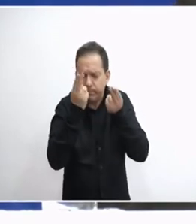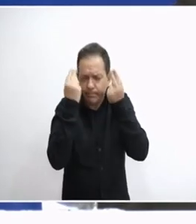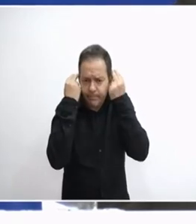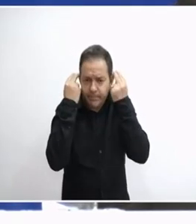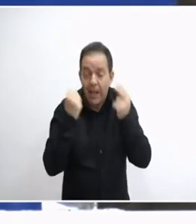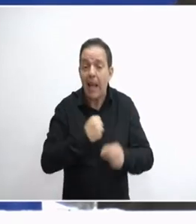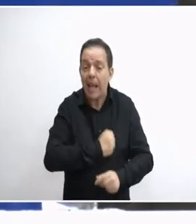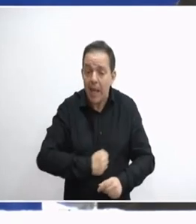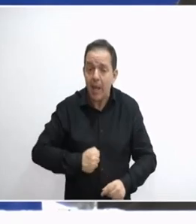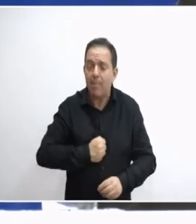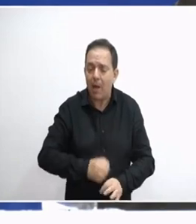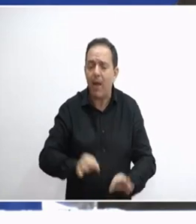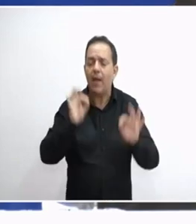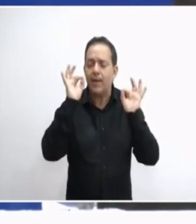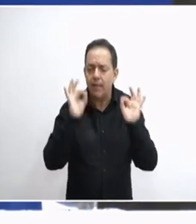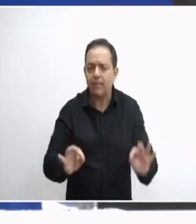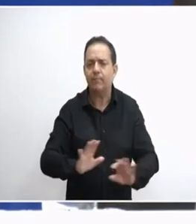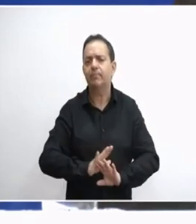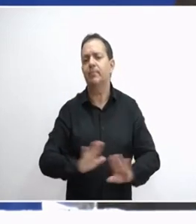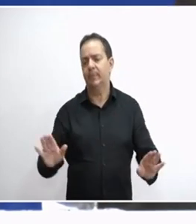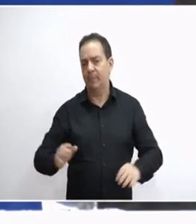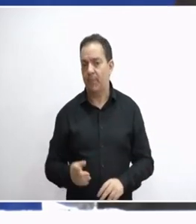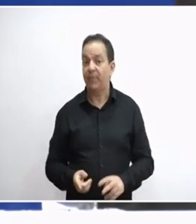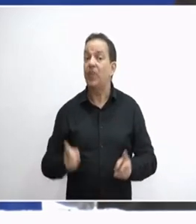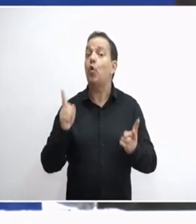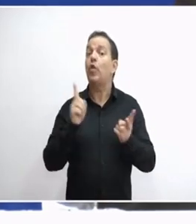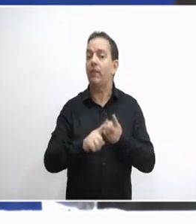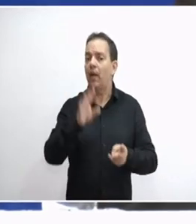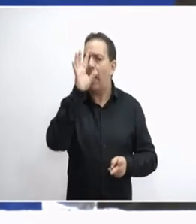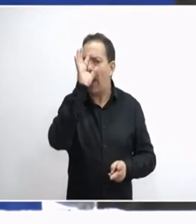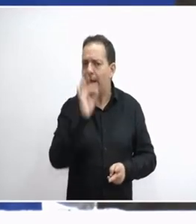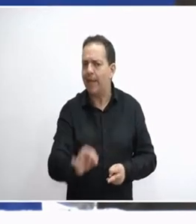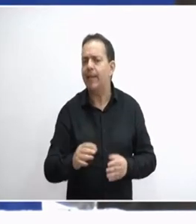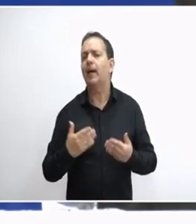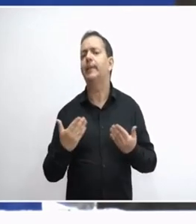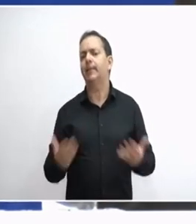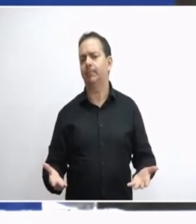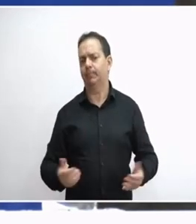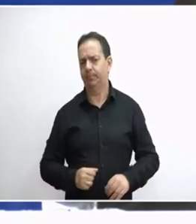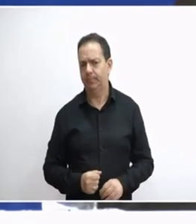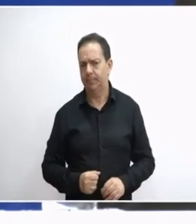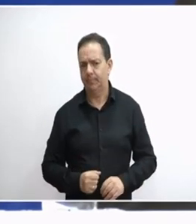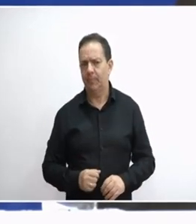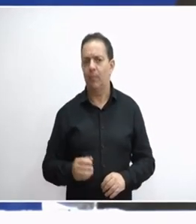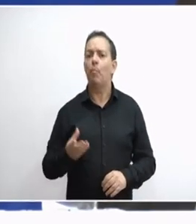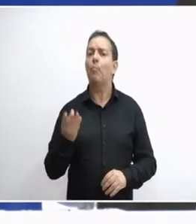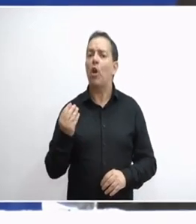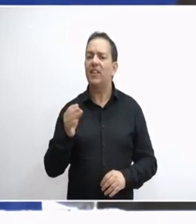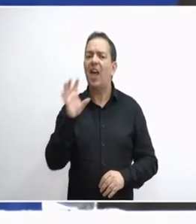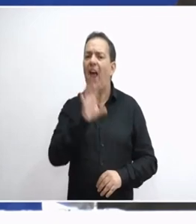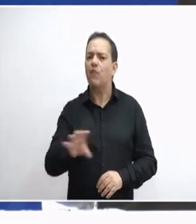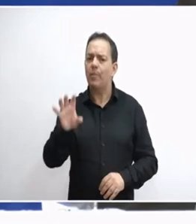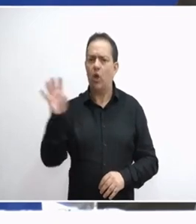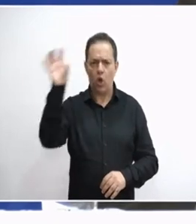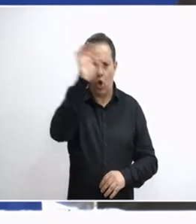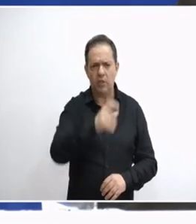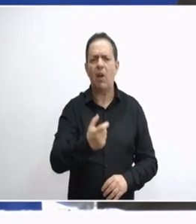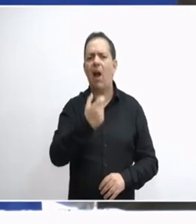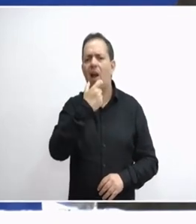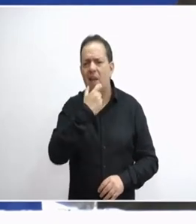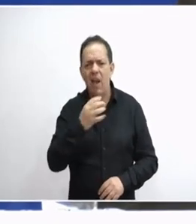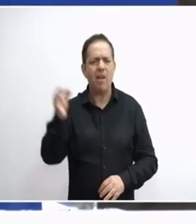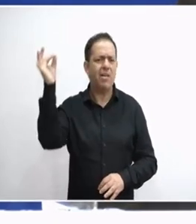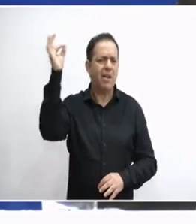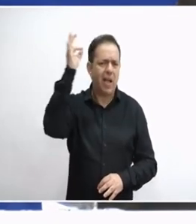Λυπάμαι που το λέω, αλλά αυτό συμβαίνει. Μια άλλη μεγάλη αλήθεια είναι ότι πολλές ευρωπαϊκές χώρες, όπως είναι η Αγγλία,